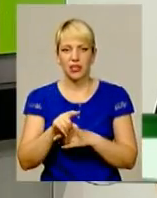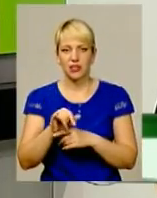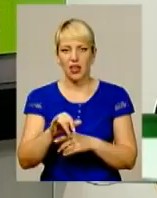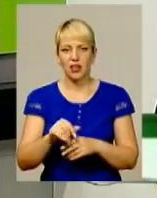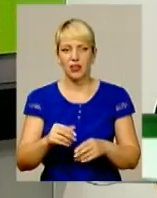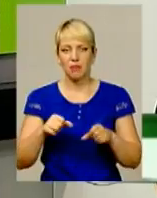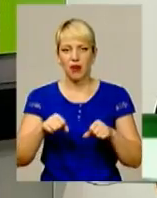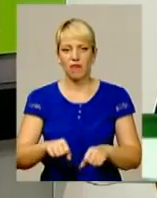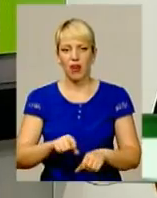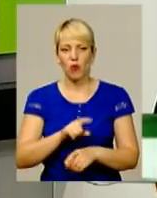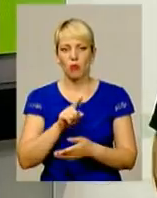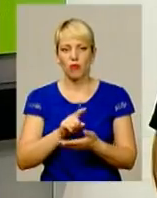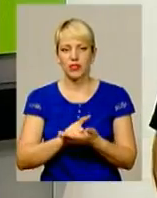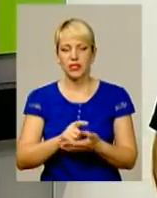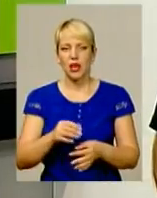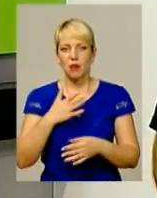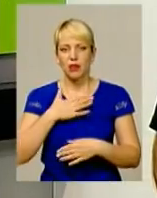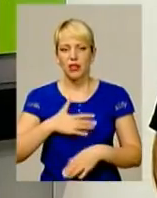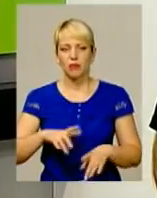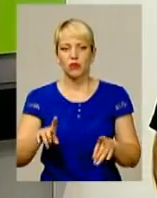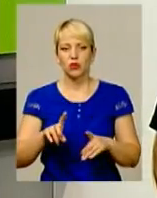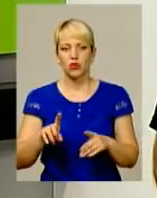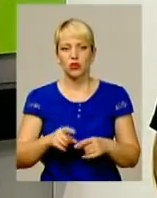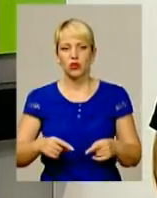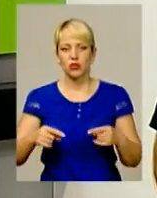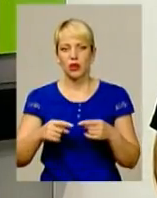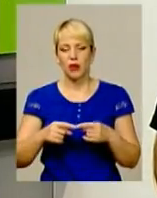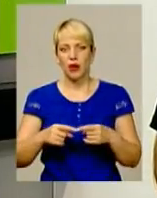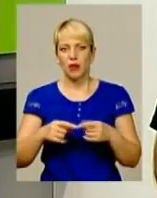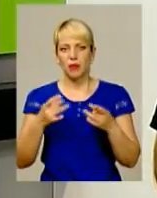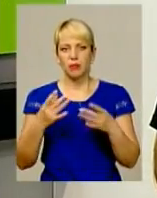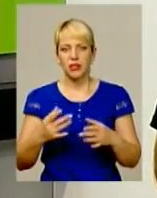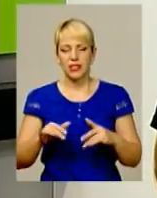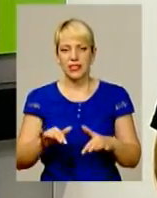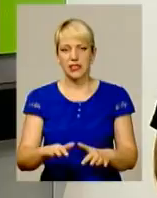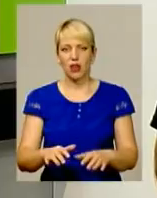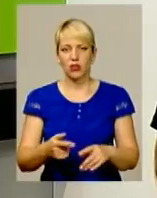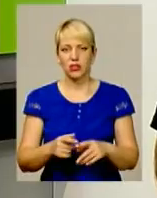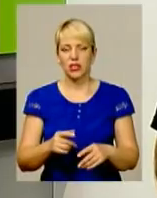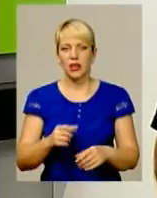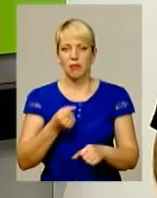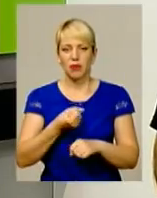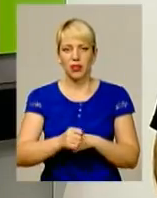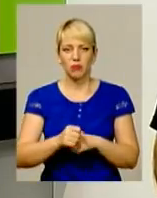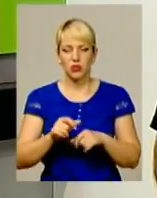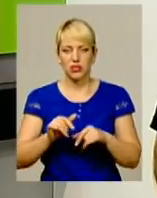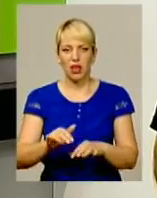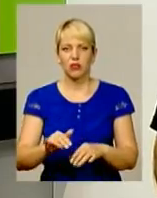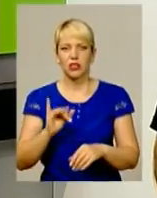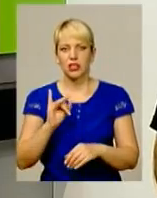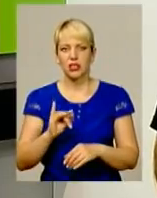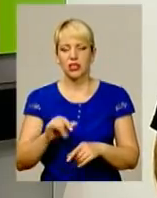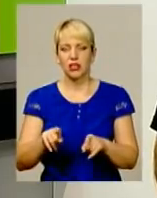права, обов'язки. Дуже приємно, що конкретизовані превентивні заходи, заходи в примусу, а також